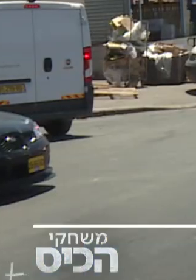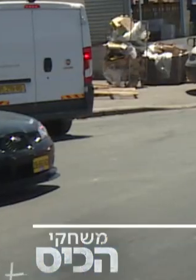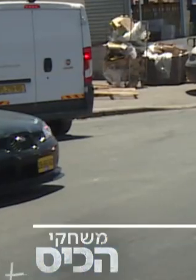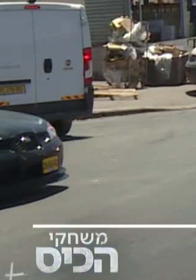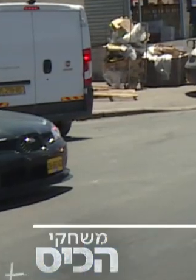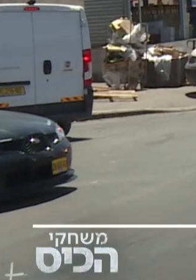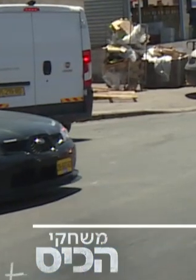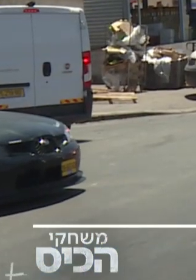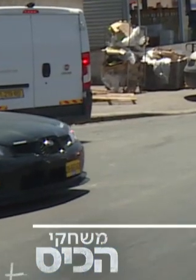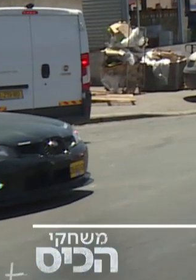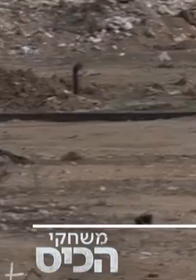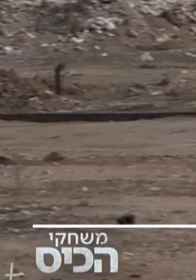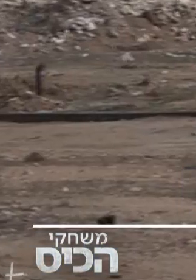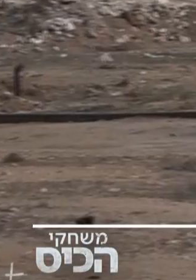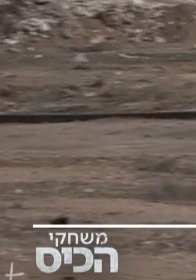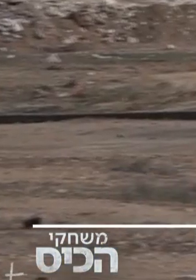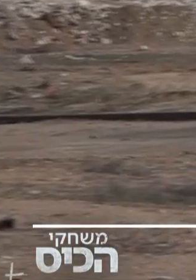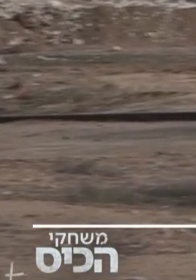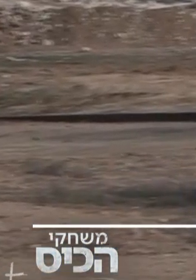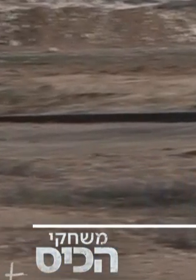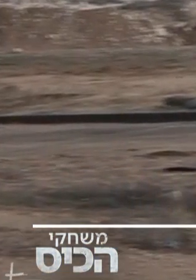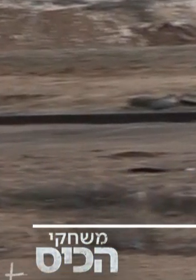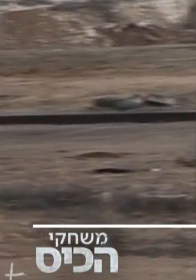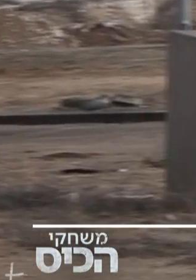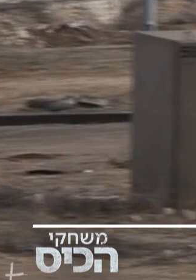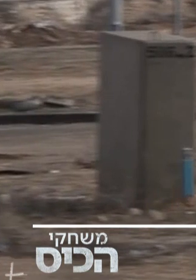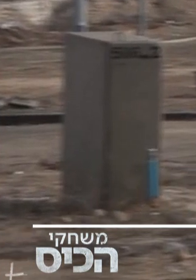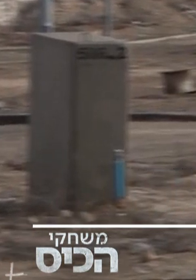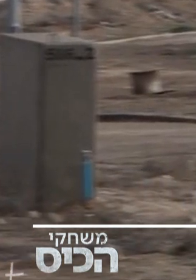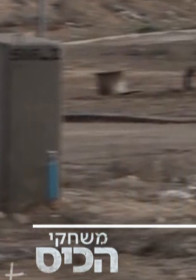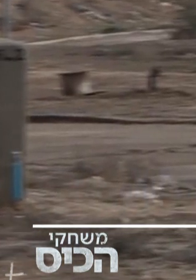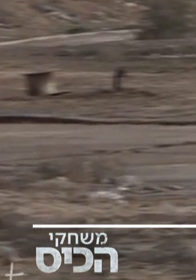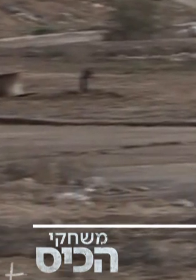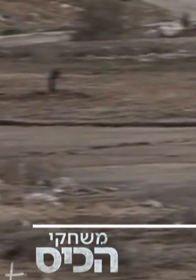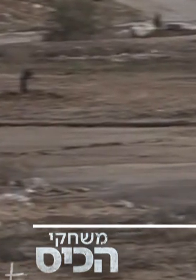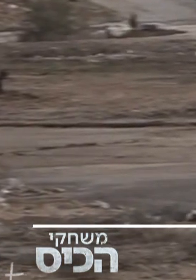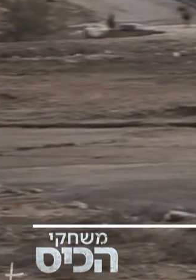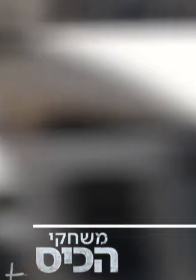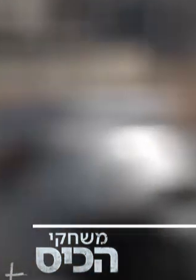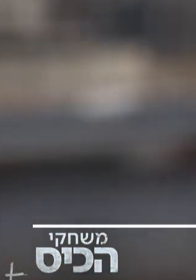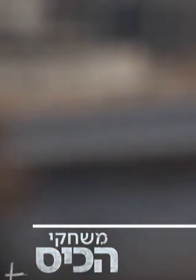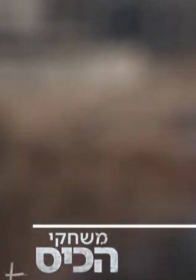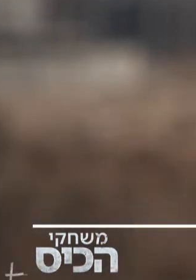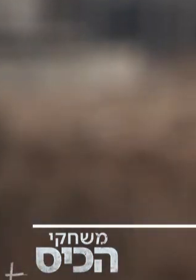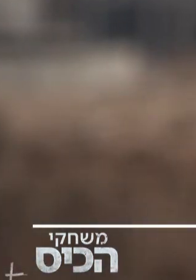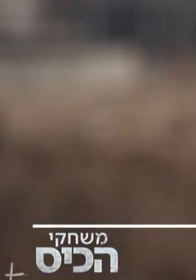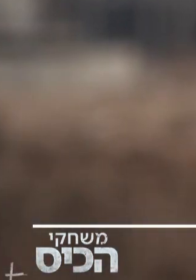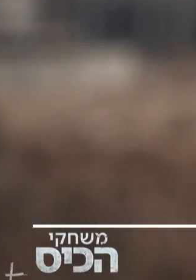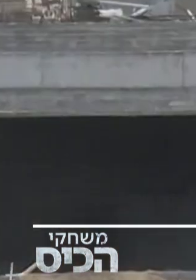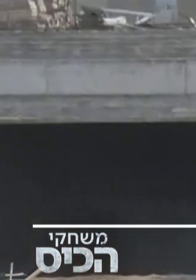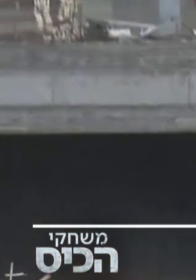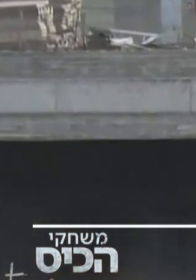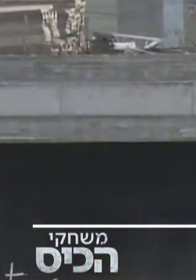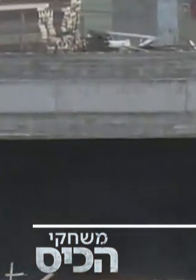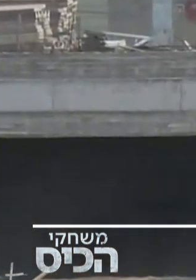הערביים והדרוזיים, ובנייה בת הסדרה ביישובים חקלאיים. ההקפאה של האכיפה מכוח חוקמיניץ תהיה בתוקף